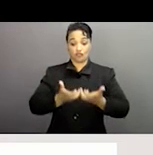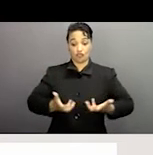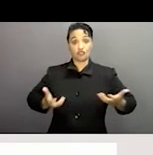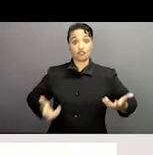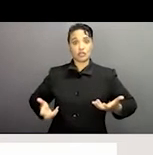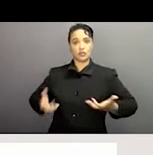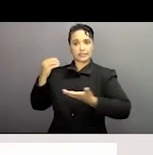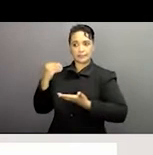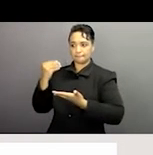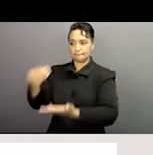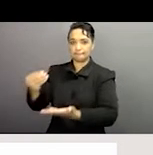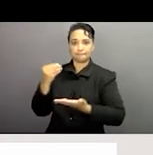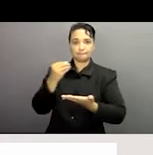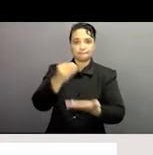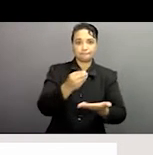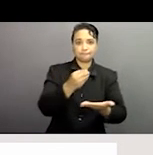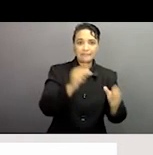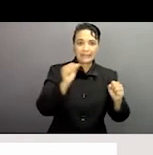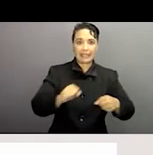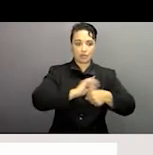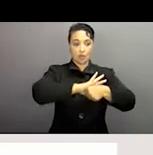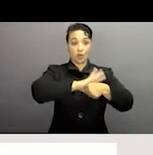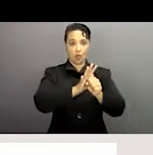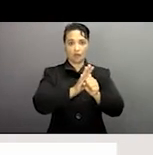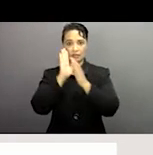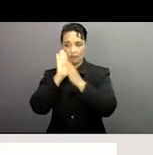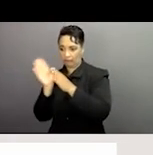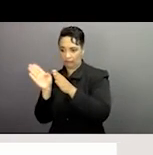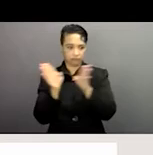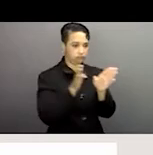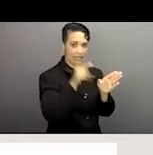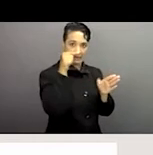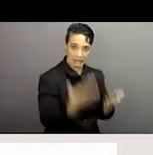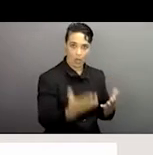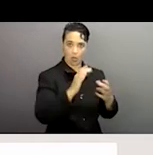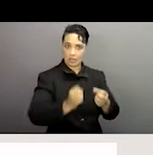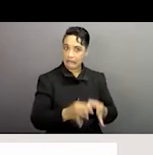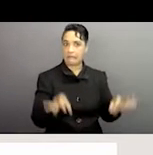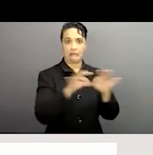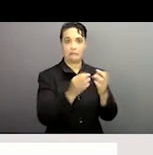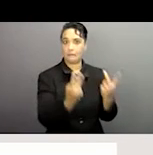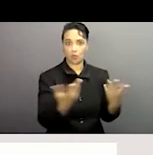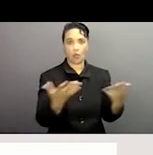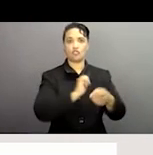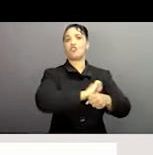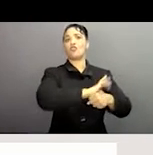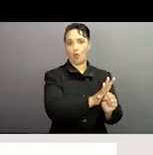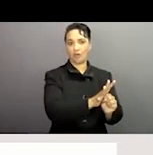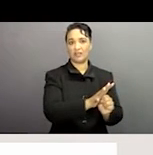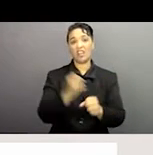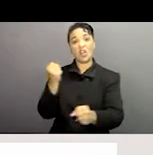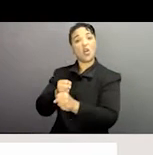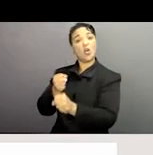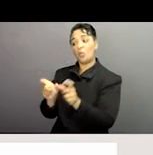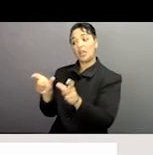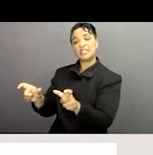la redistribution des ressources afin de se battre contre cette pandémie. a moins de ressources, bien sûr, qui ont été allouées pour ces